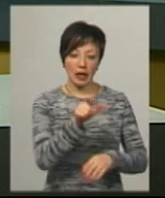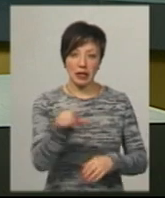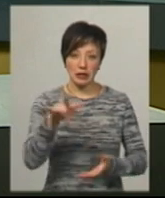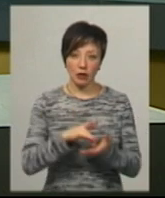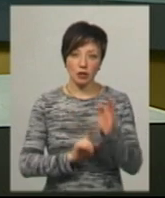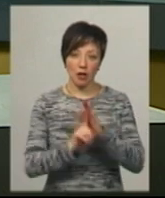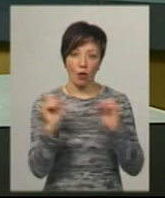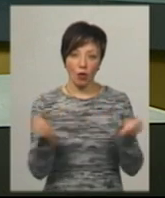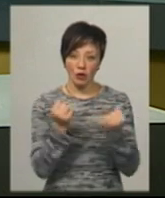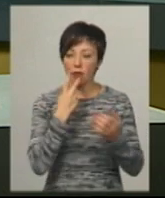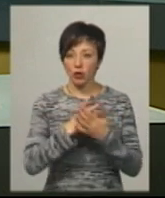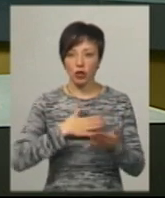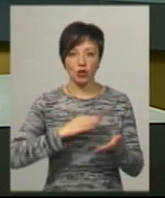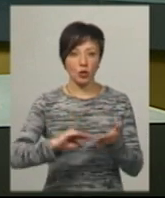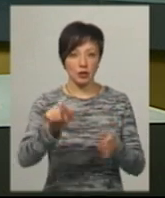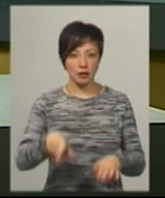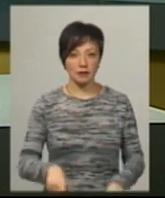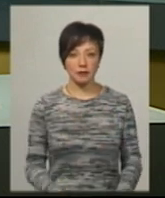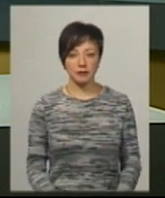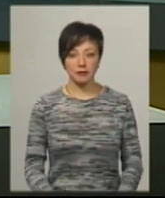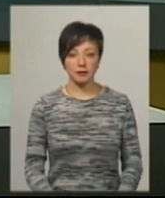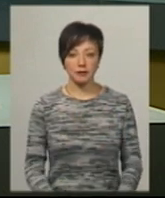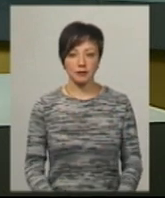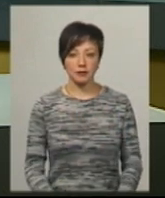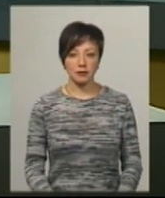настанням холодів, бачила Катерина Шевчук.